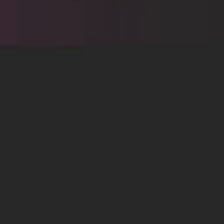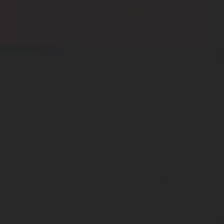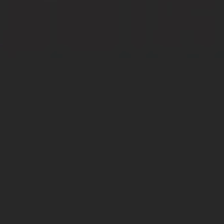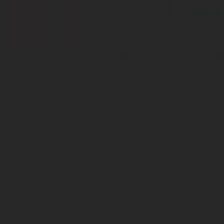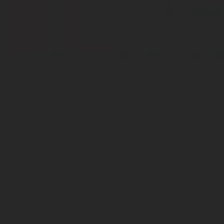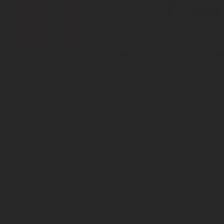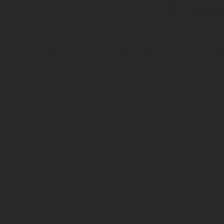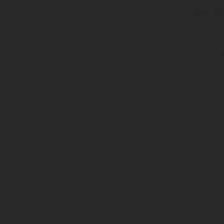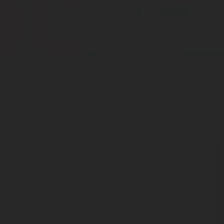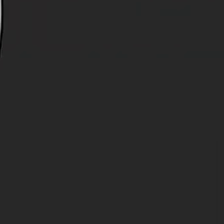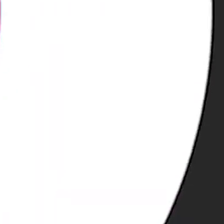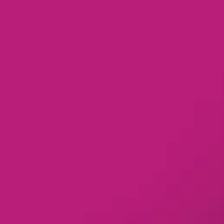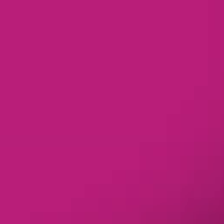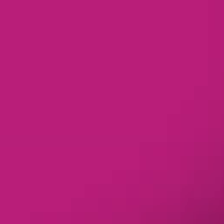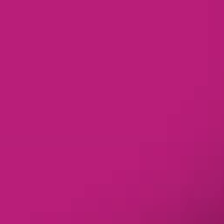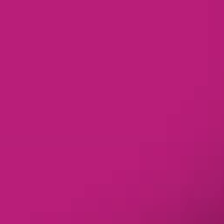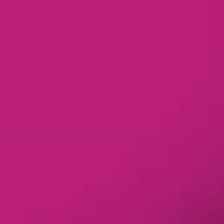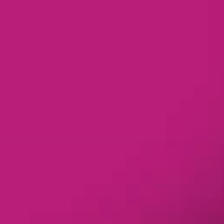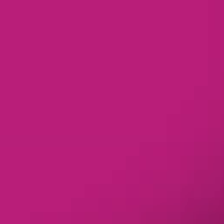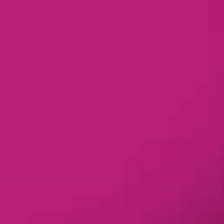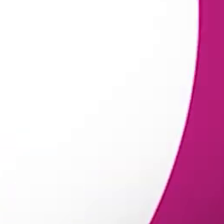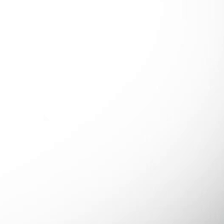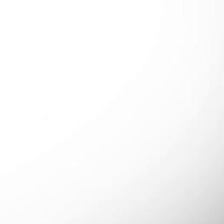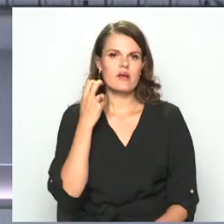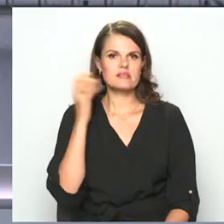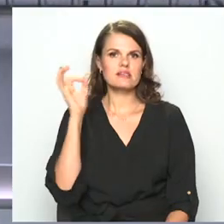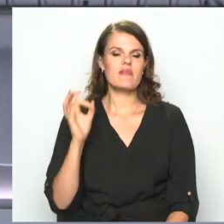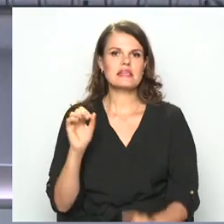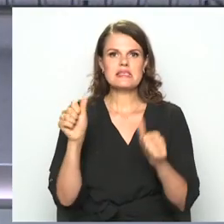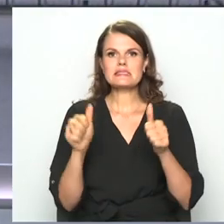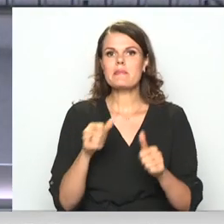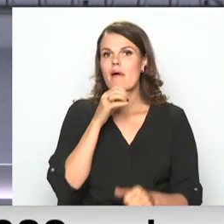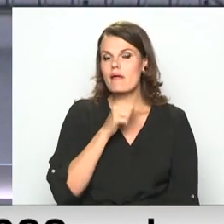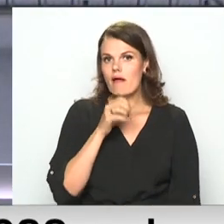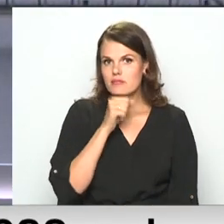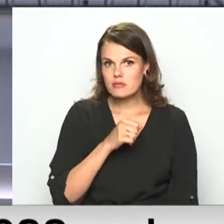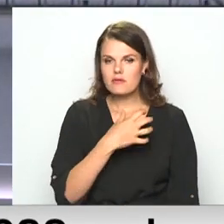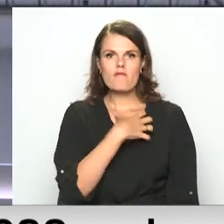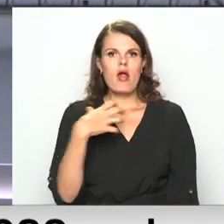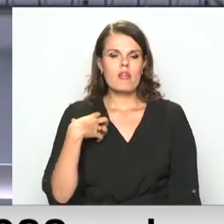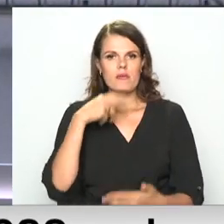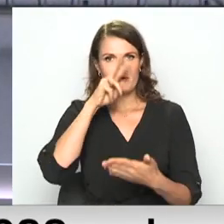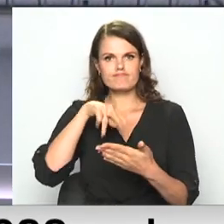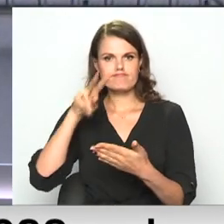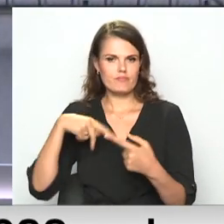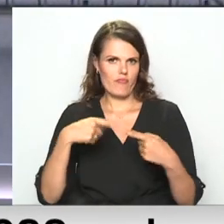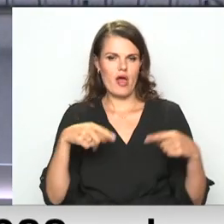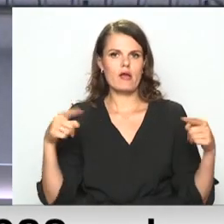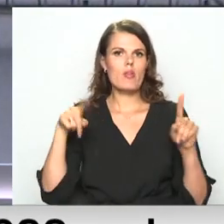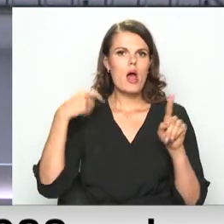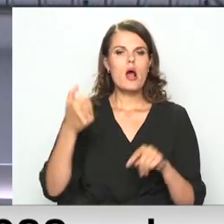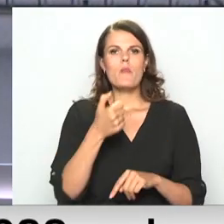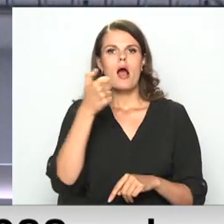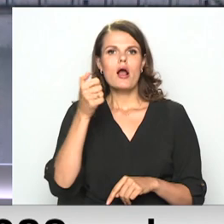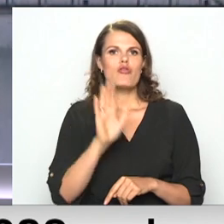Re, viss ēters ir te! Valdība izskatījusi vairākus ar nākamā gada valsts budžetu